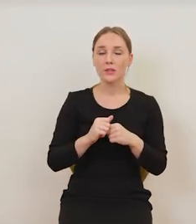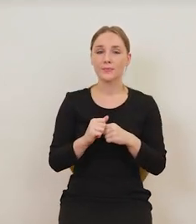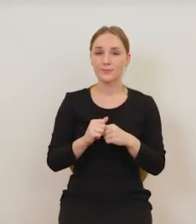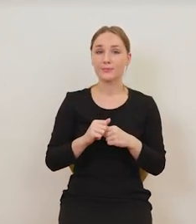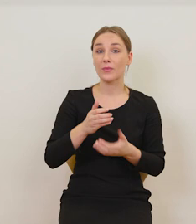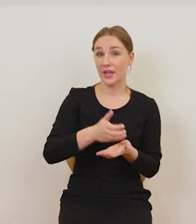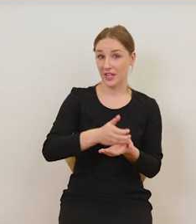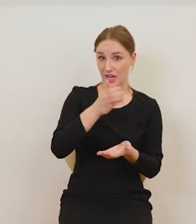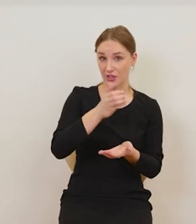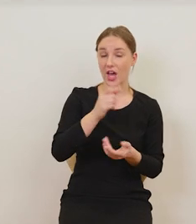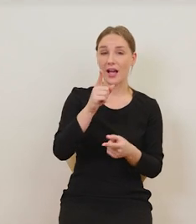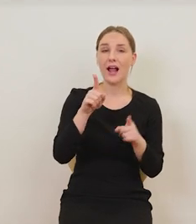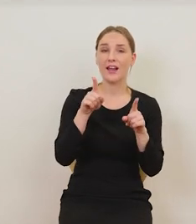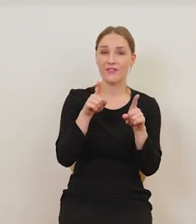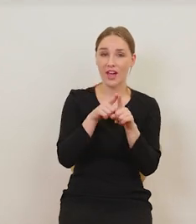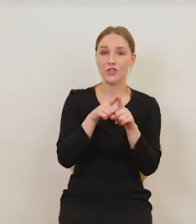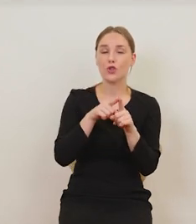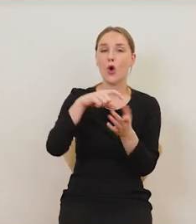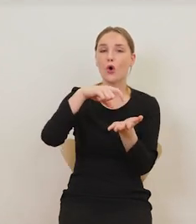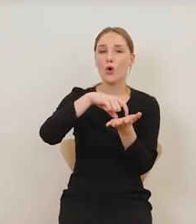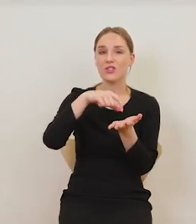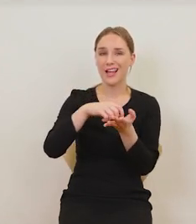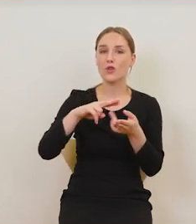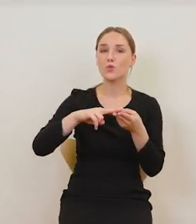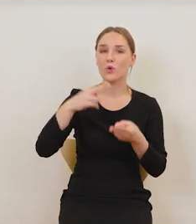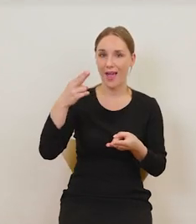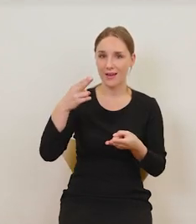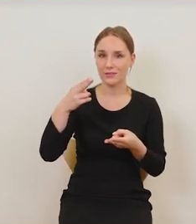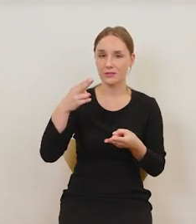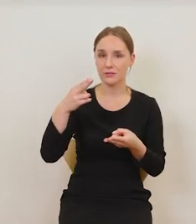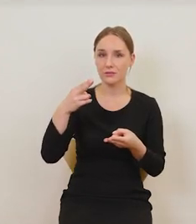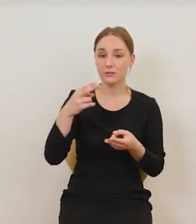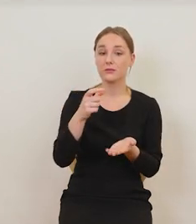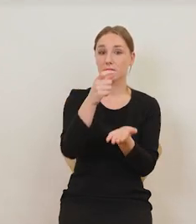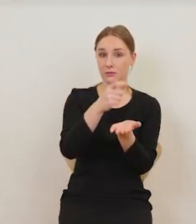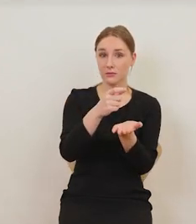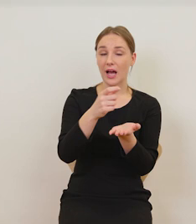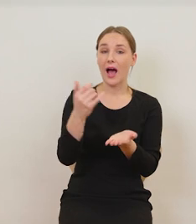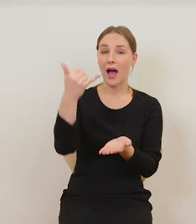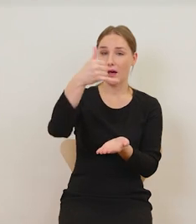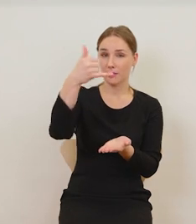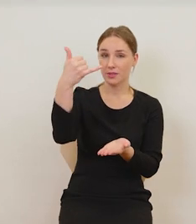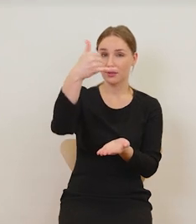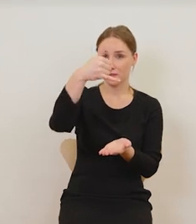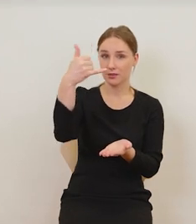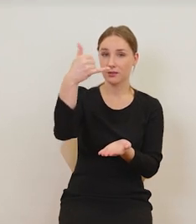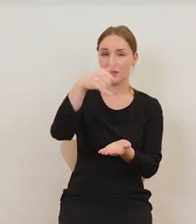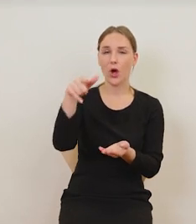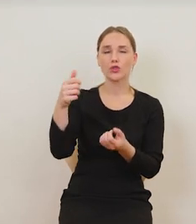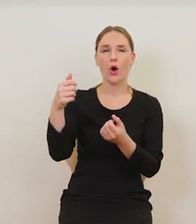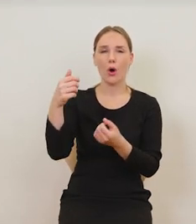kieliszek, ale to jest również kostka cukru, przez którą ten absynt się przelewa. Absynt jest